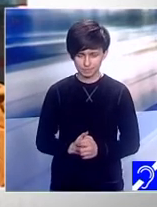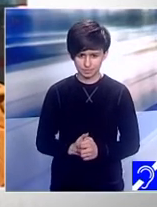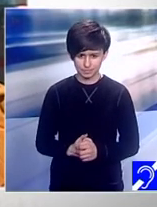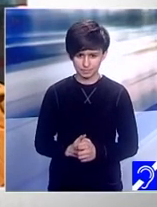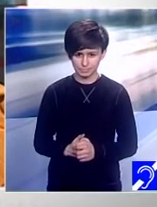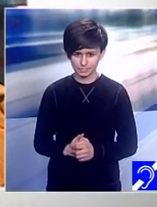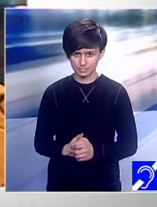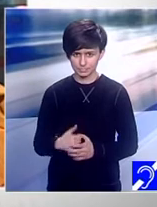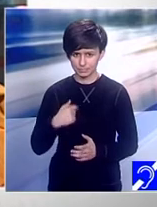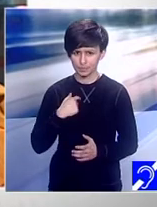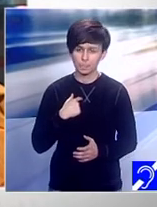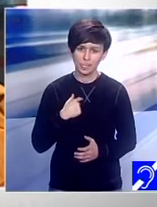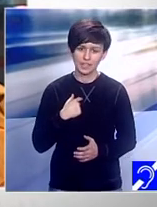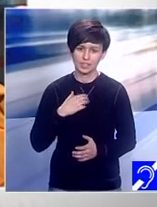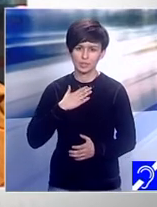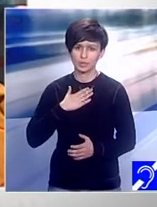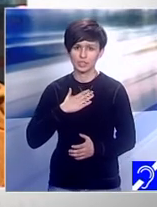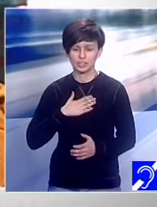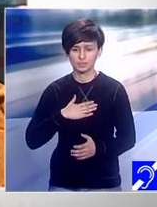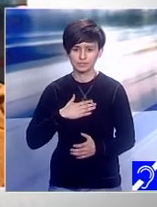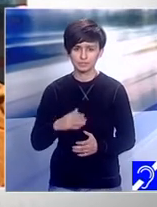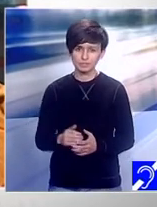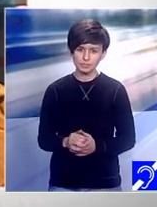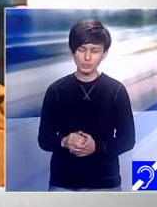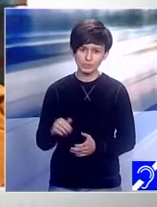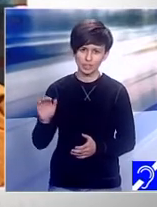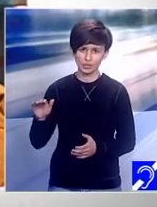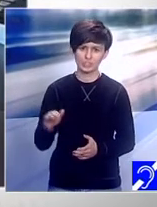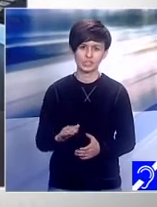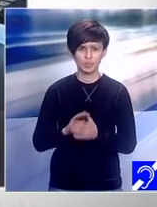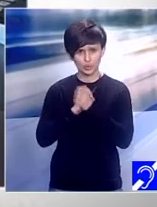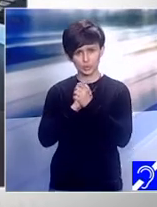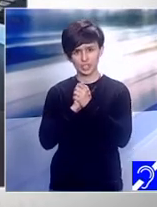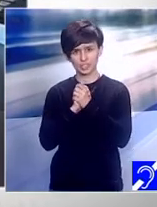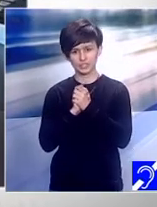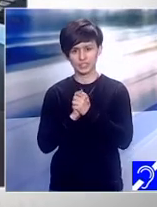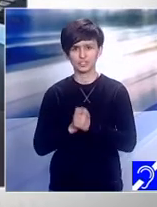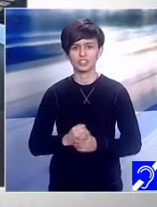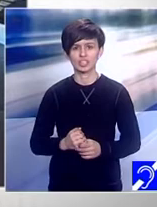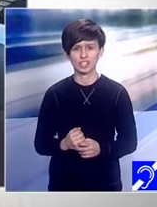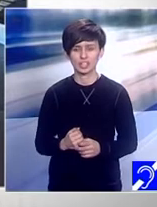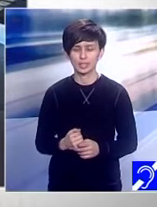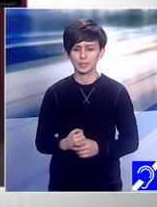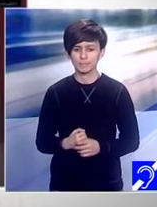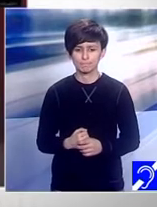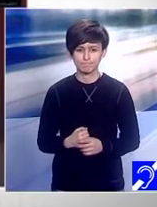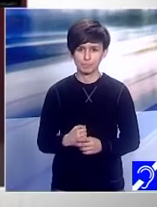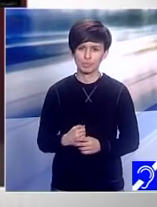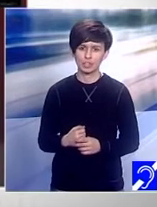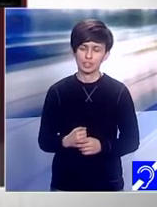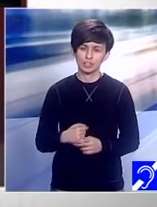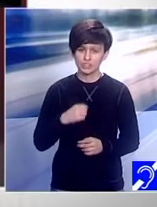le urez la amândoi, bânii mei prețeni de suflet, Mihai și Raluca, felicitări și îmi place sau echipă cu voi.